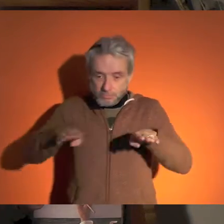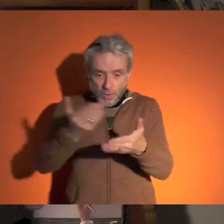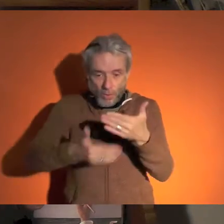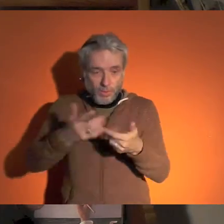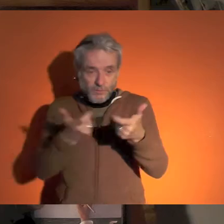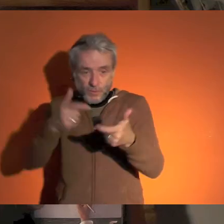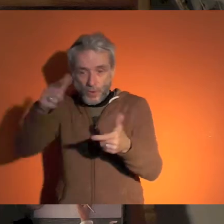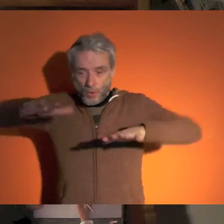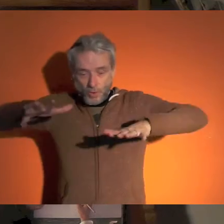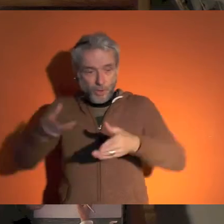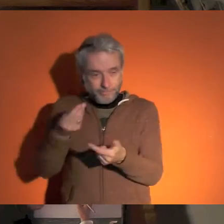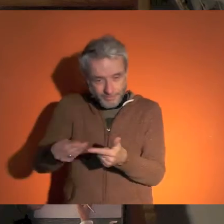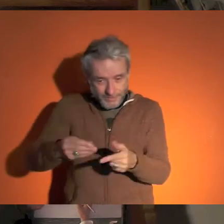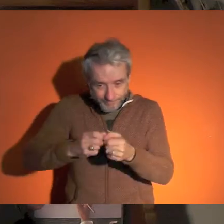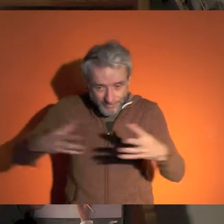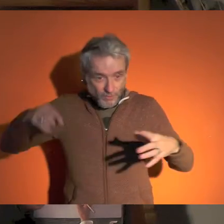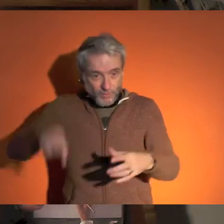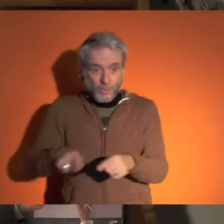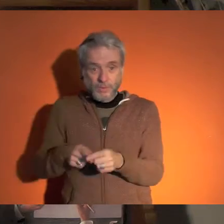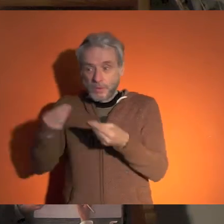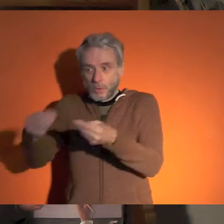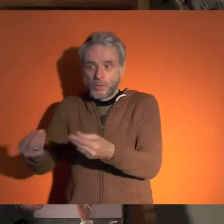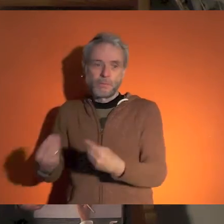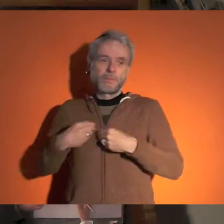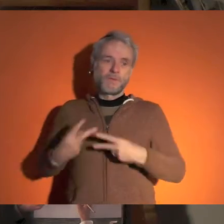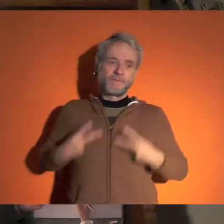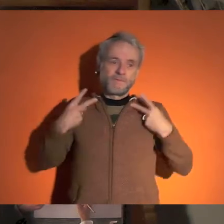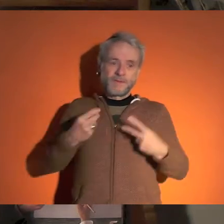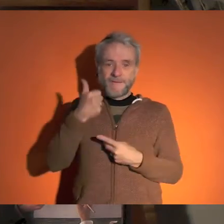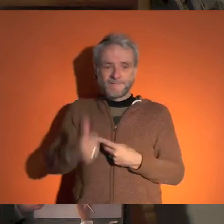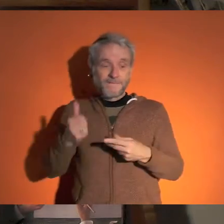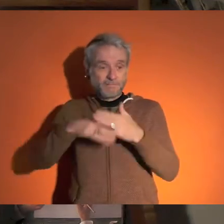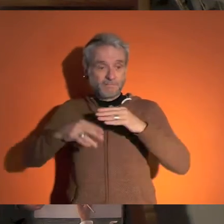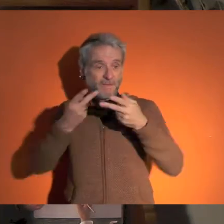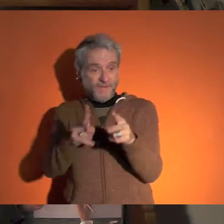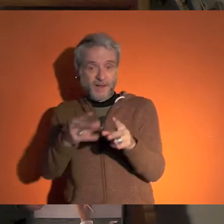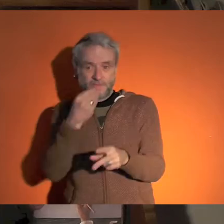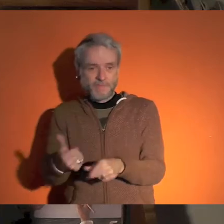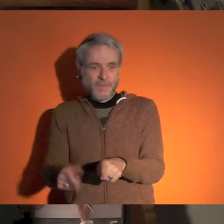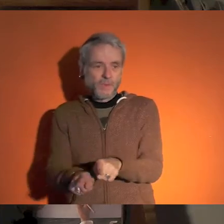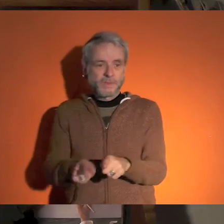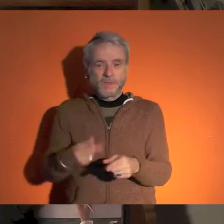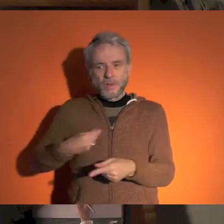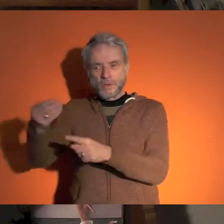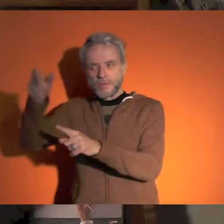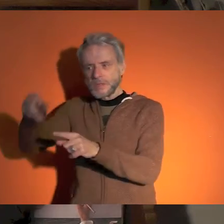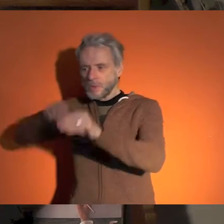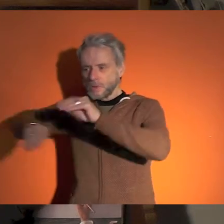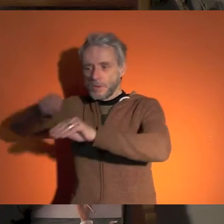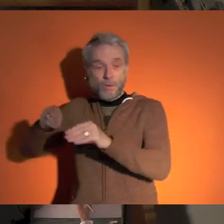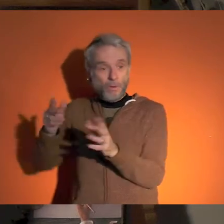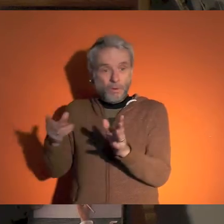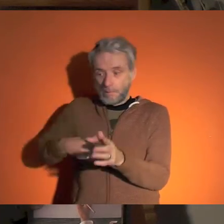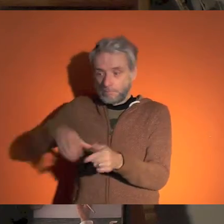le sport, de développer les alternatives à la voiture, de développer tout ce qui va permettre d'être bien dans notre ville.'est